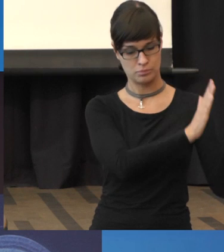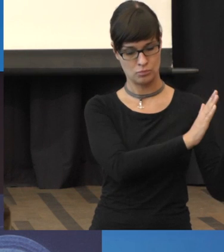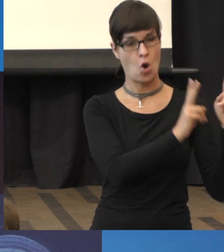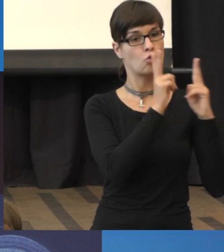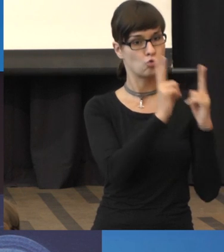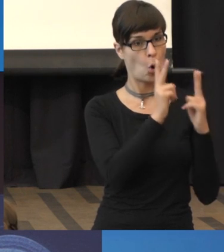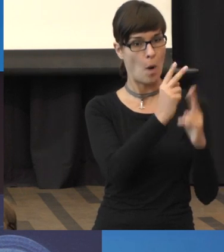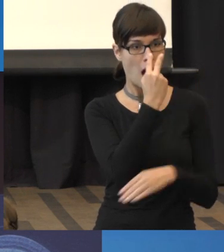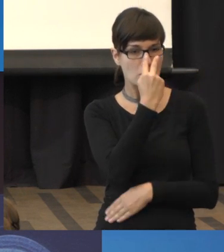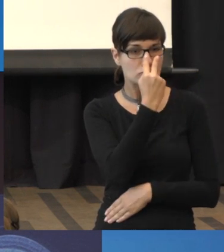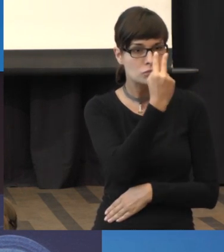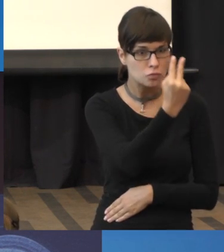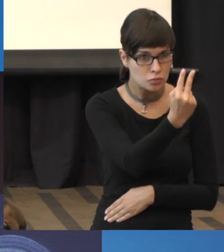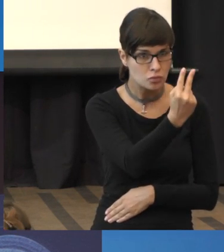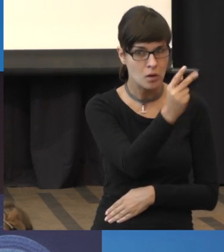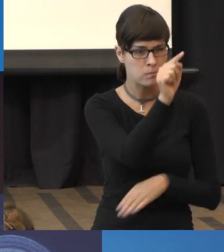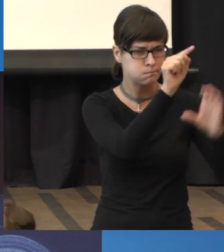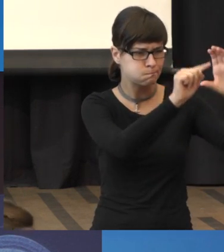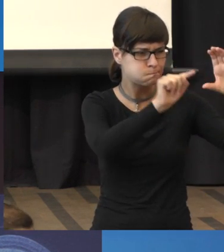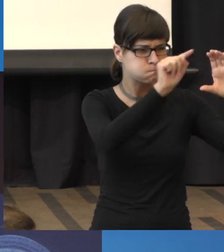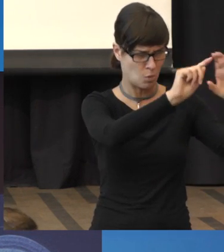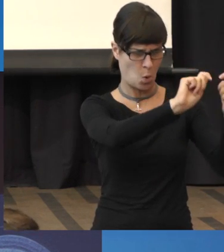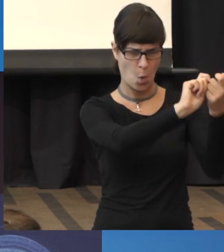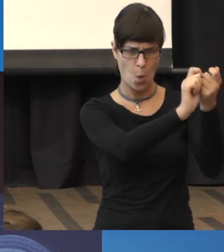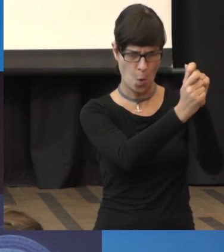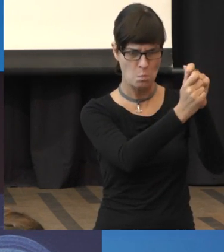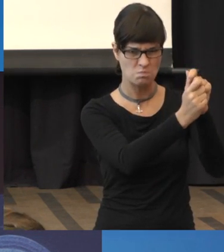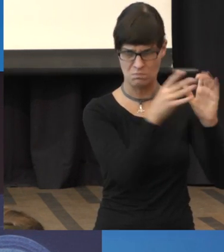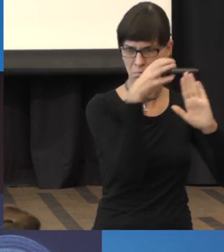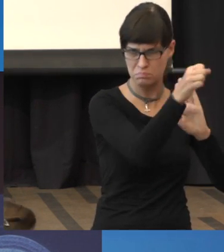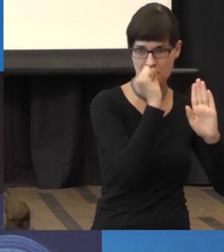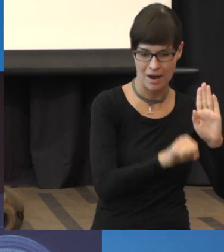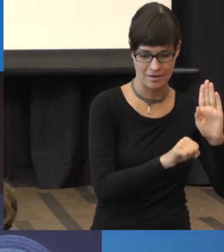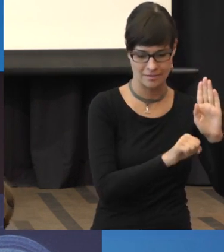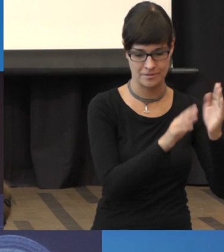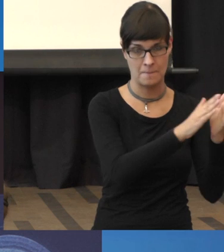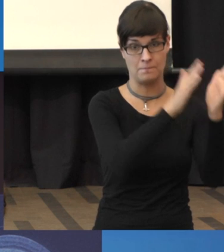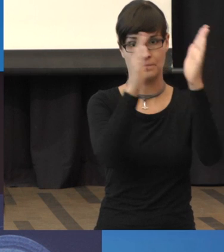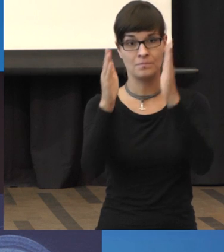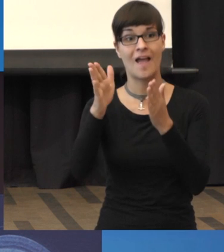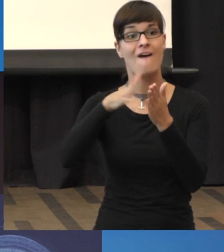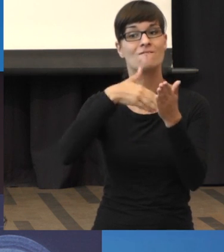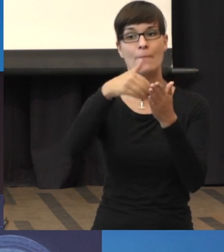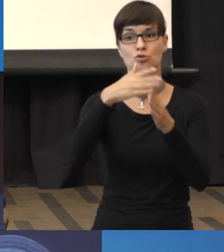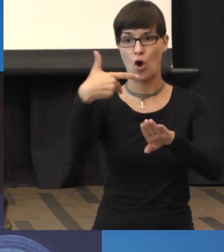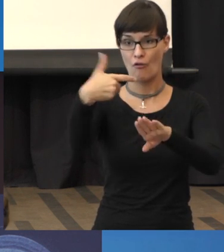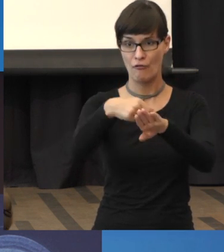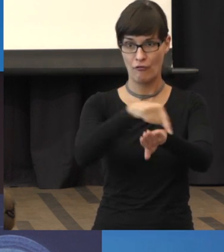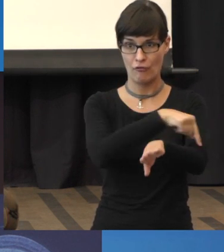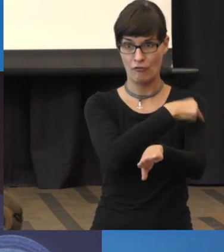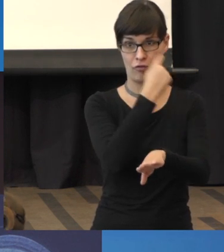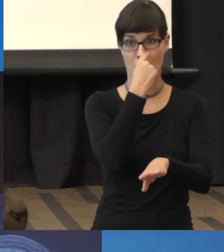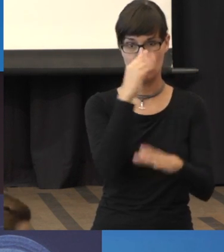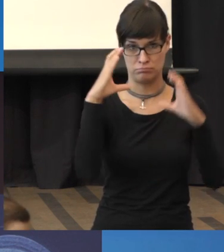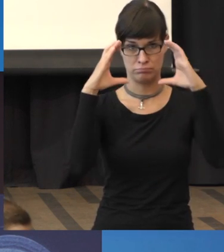da reingucken. Sie sehen, hier ist offensichtlich eine Veränderung. Die sehen Sie auch. Das ist die Farbstoffuntersuchung, Fluoreszenz-Angiografie.